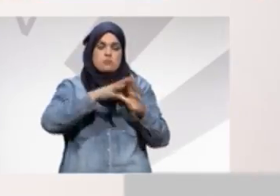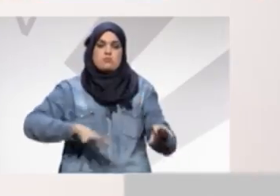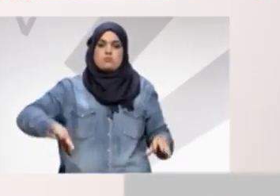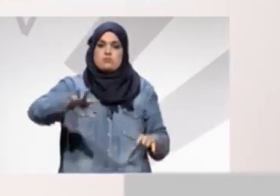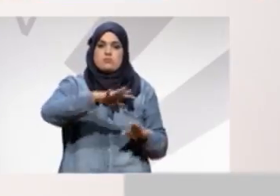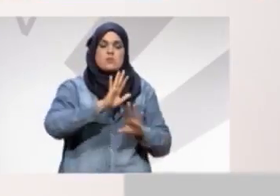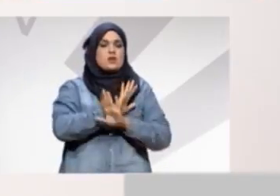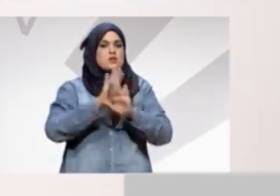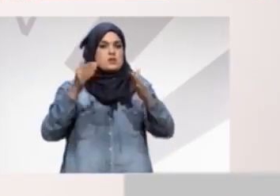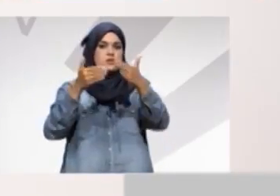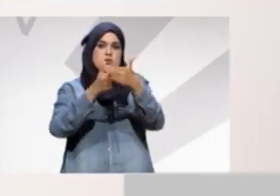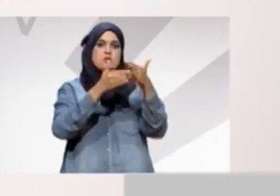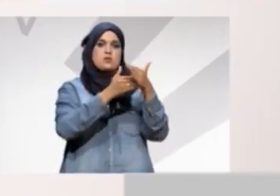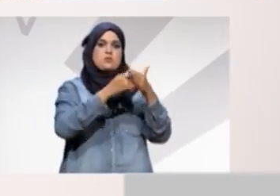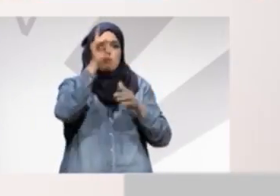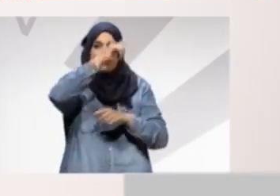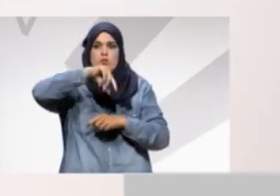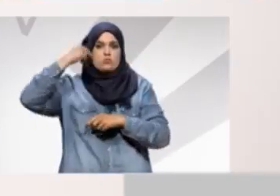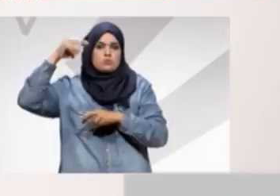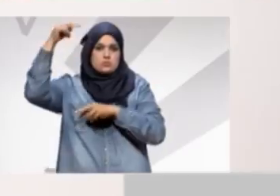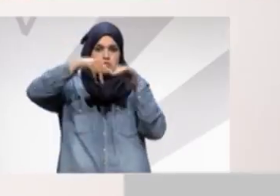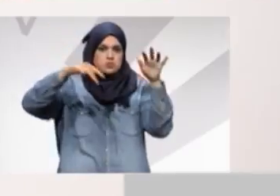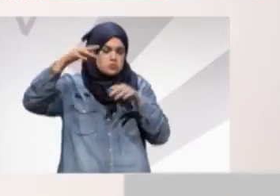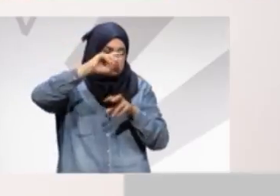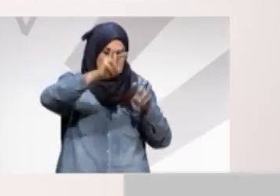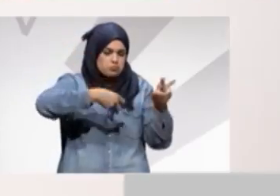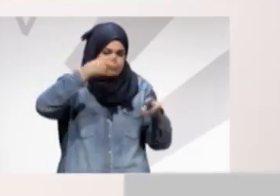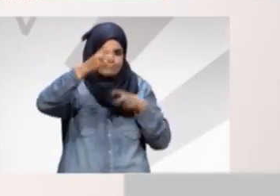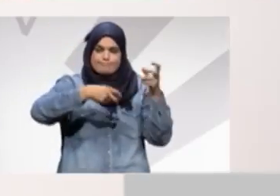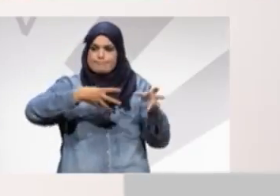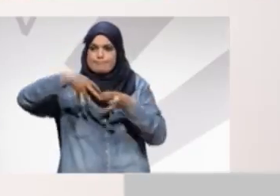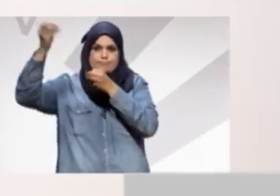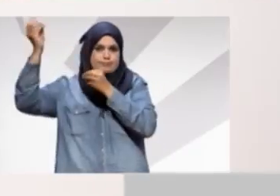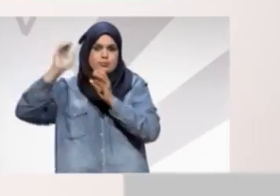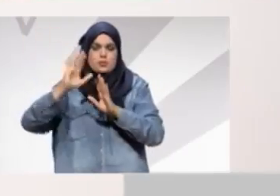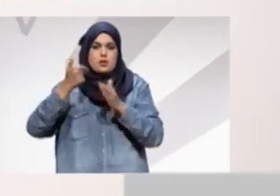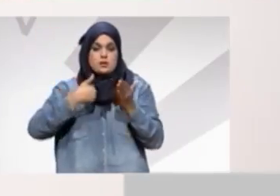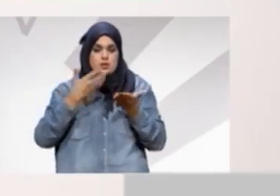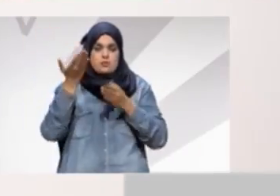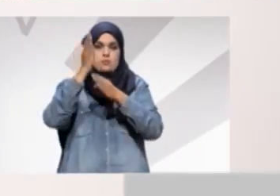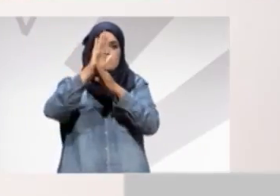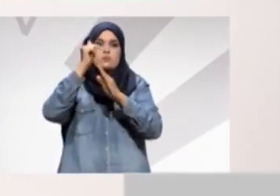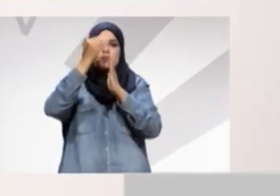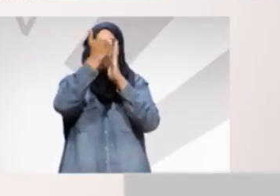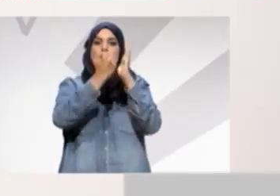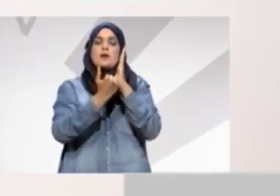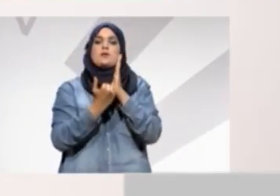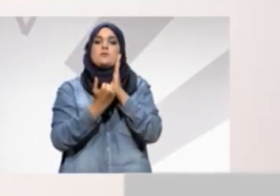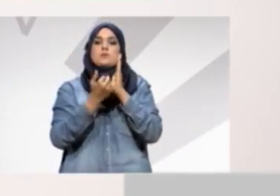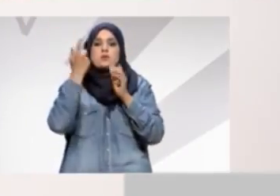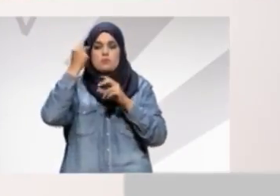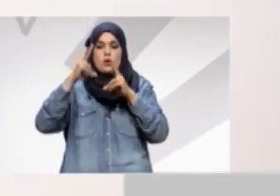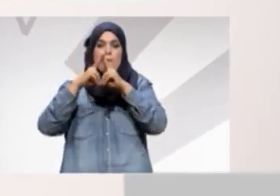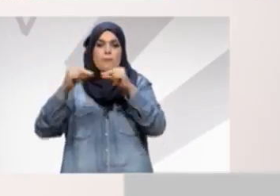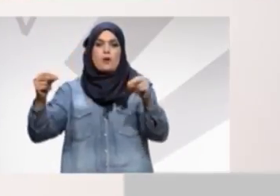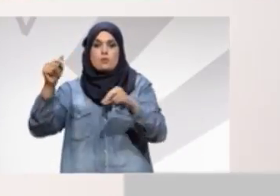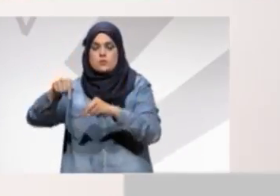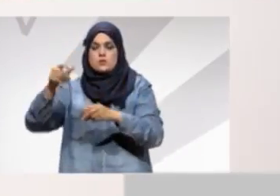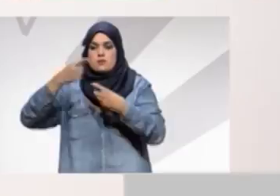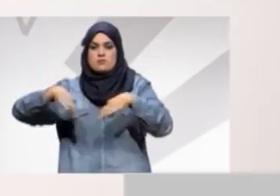باش انو ناس كل واحد يجي هز من عنا اشي يحب احنا جينا ببرنامج برنامج بش انتهروا كسبخة السيجومي